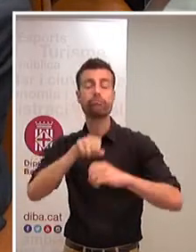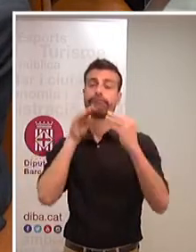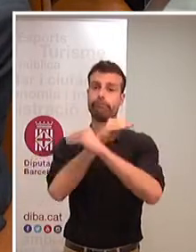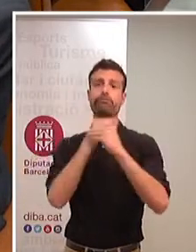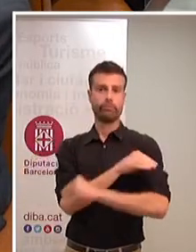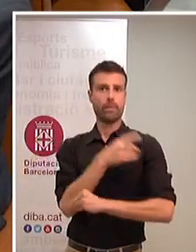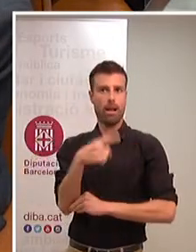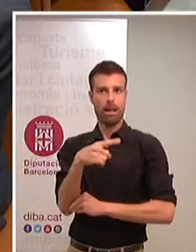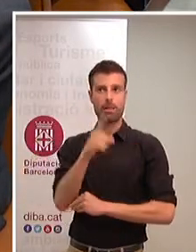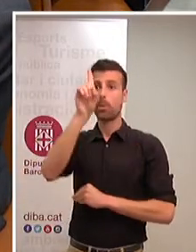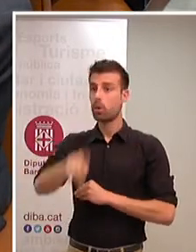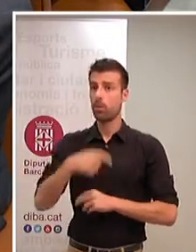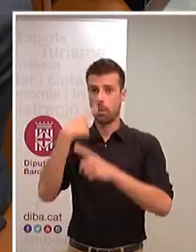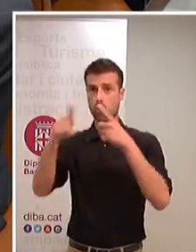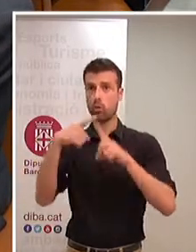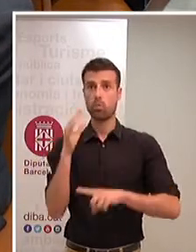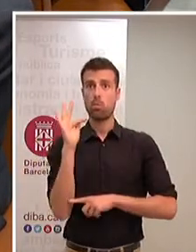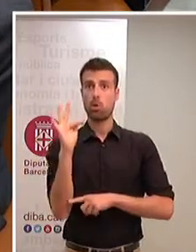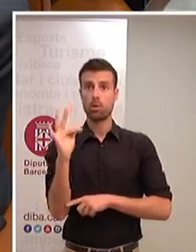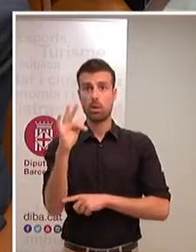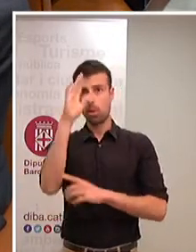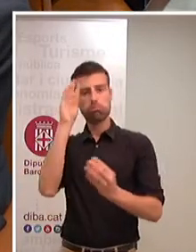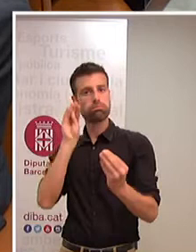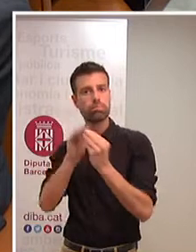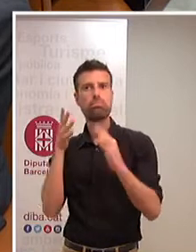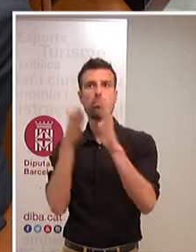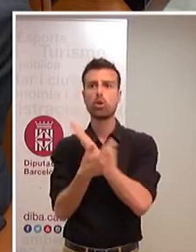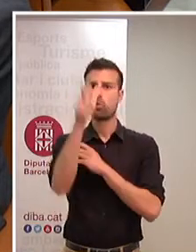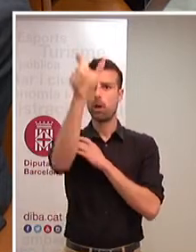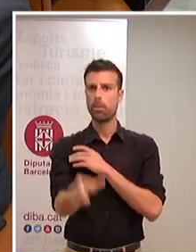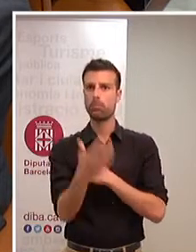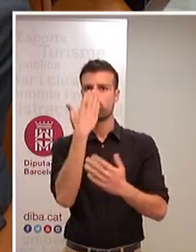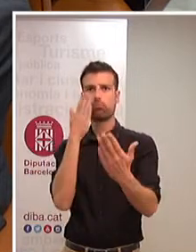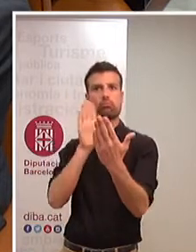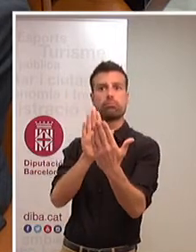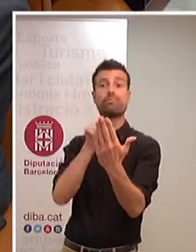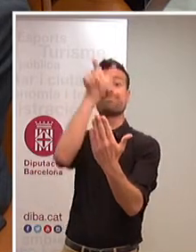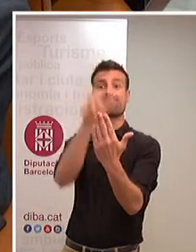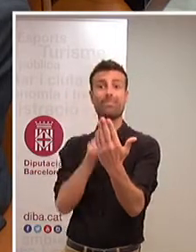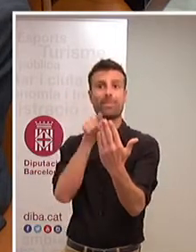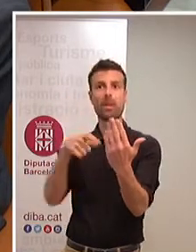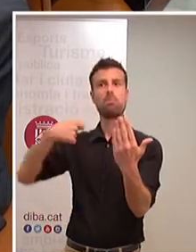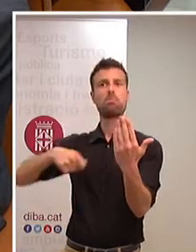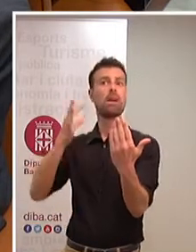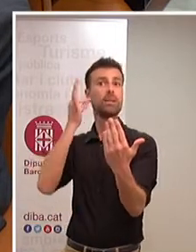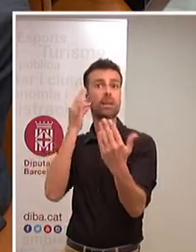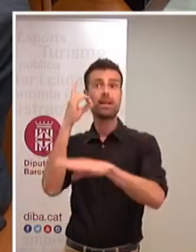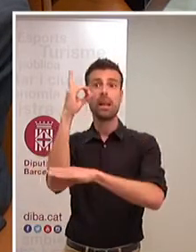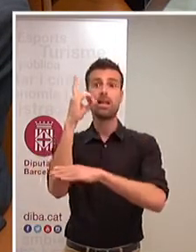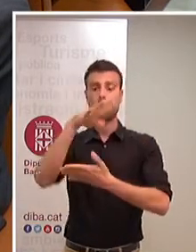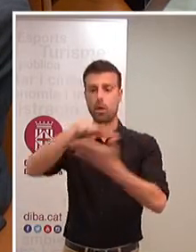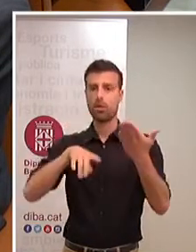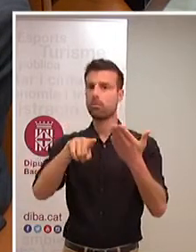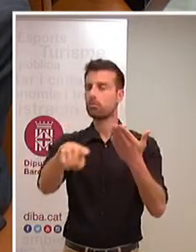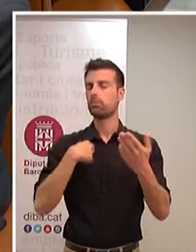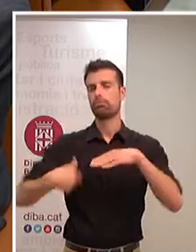sempre arribes a'acord i que sense una persona al davant, com en aquest cas la presidenta de la Diputació, no hauria estat gens fàcil